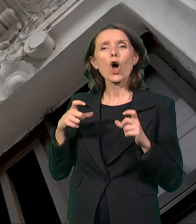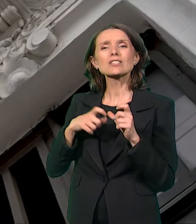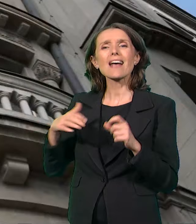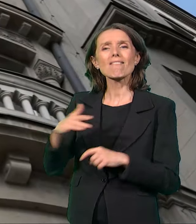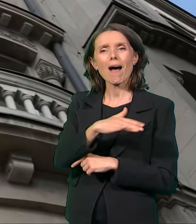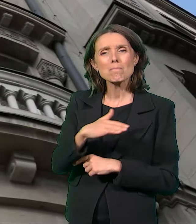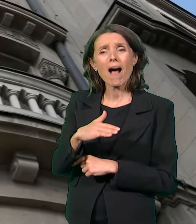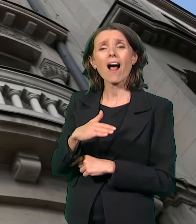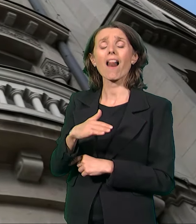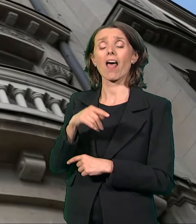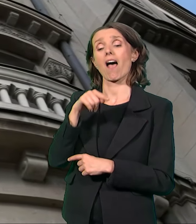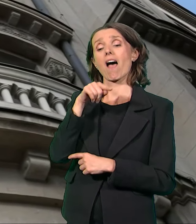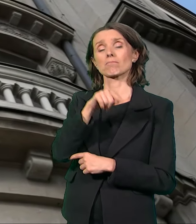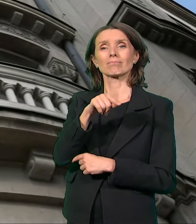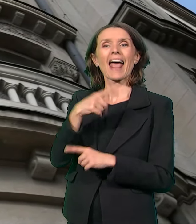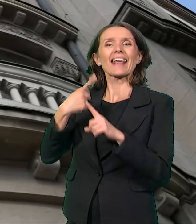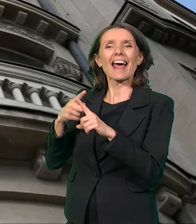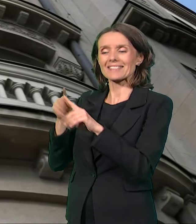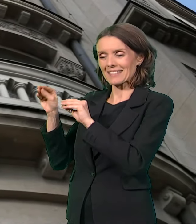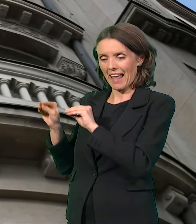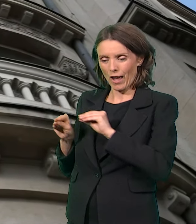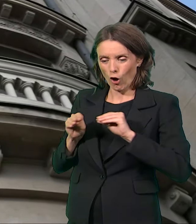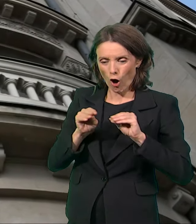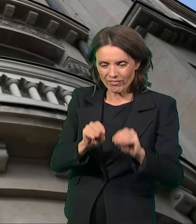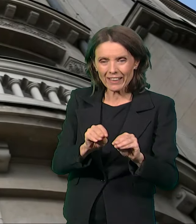Beograd. I to prvi koji ih okuplja.